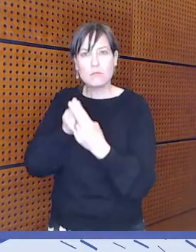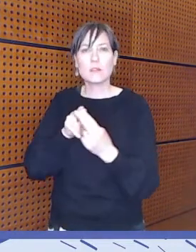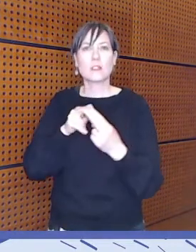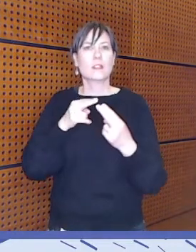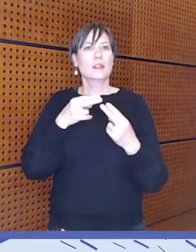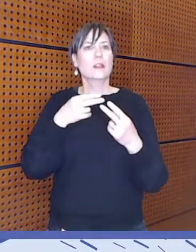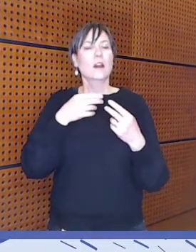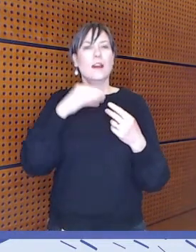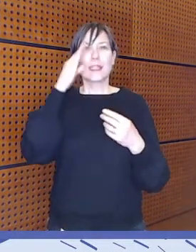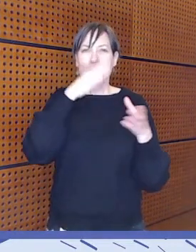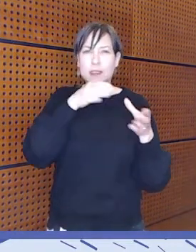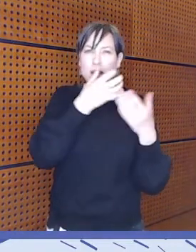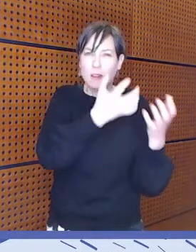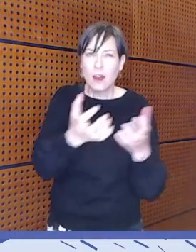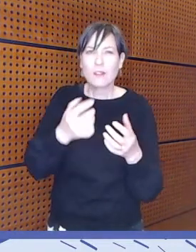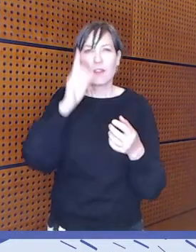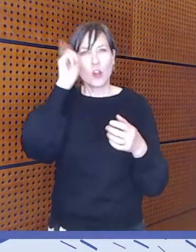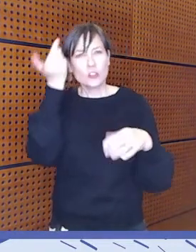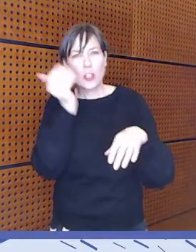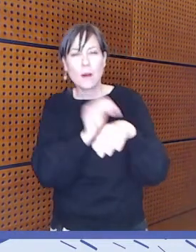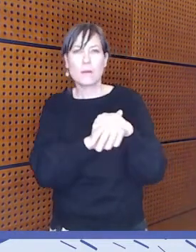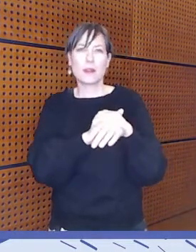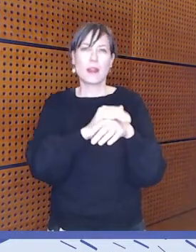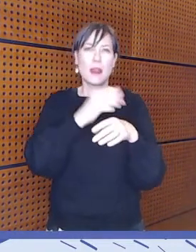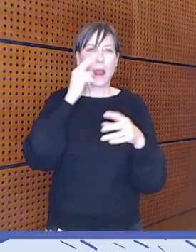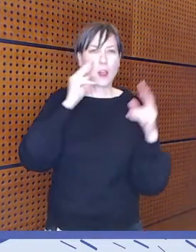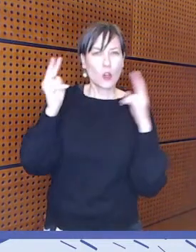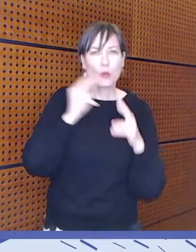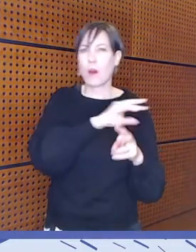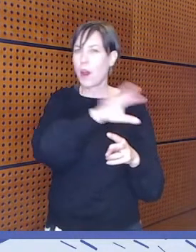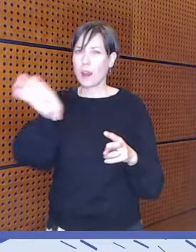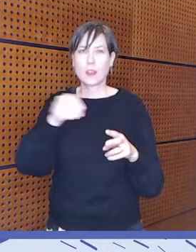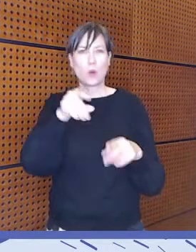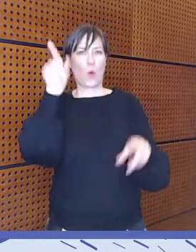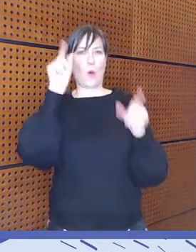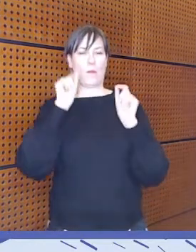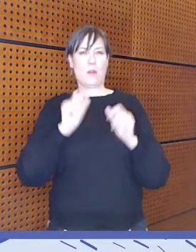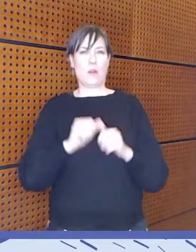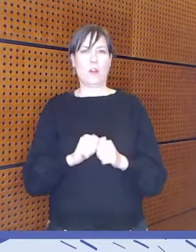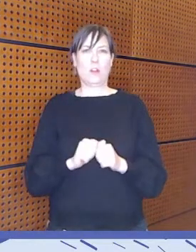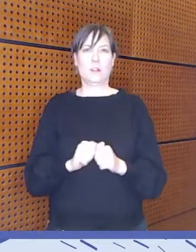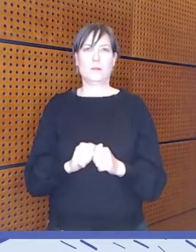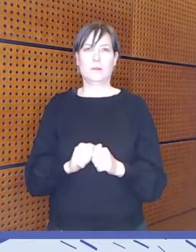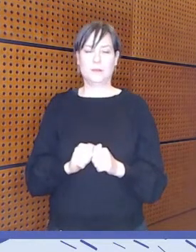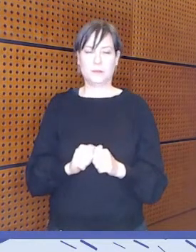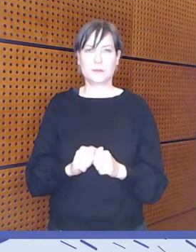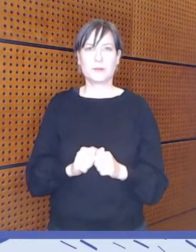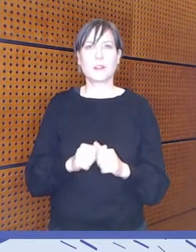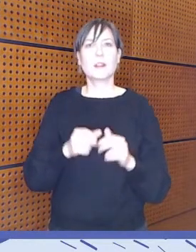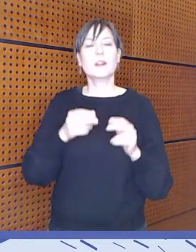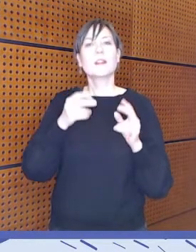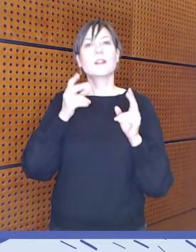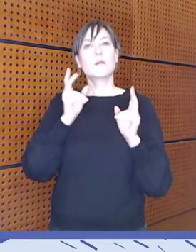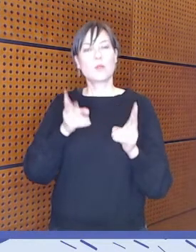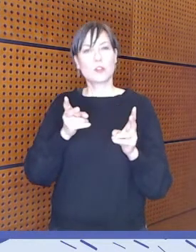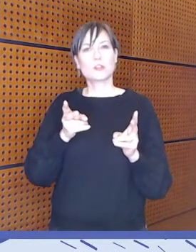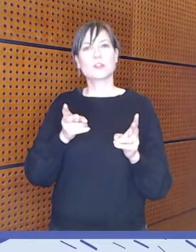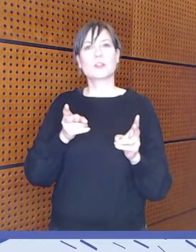tarpeet ja erilainen osaaminen ja näkökulmat tulee huomioitua myös niin, että siihen tulee sitten omistajuutta